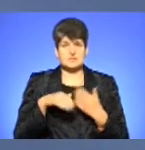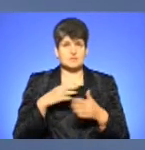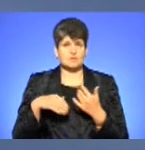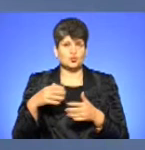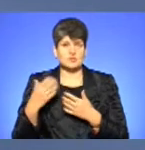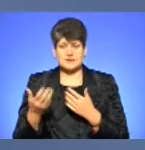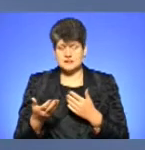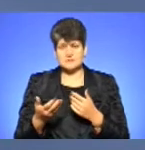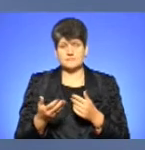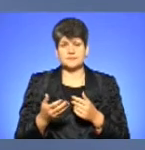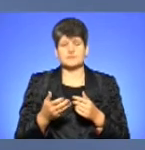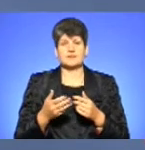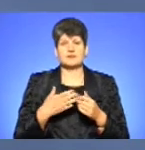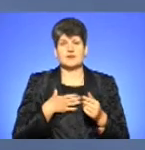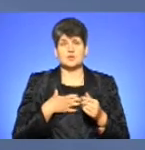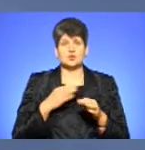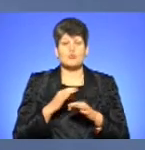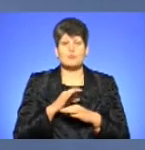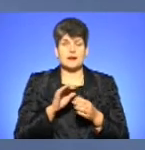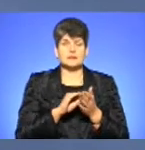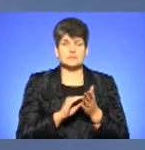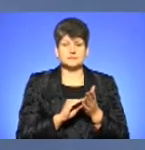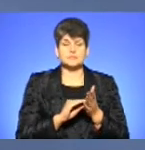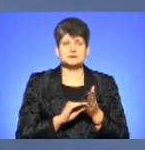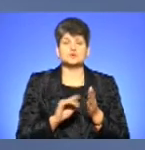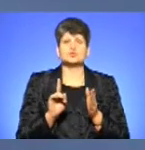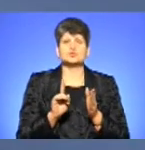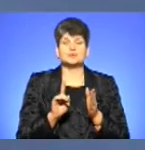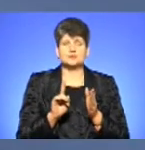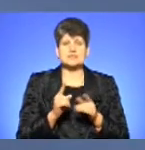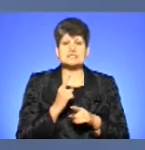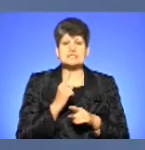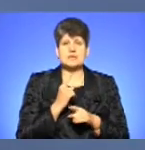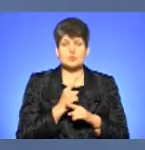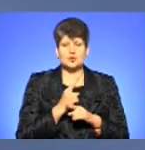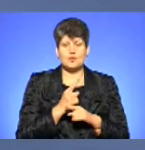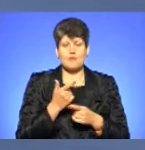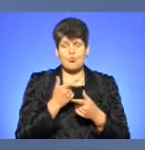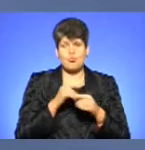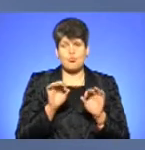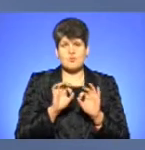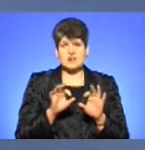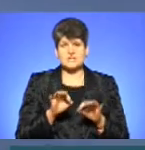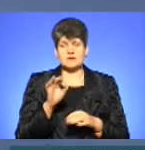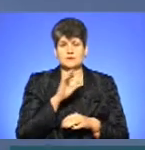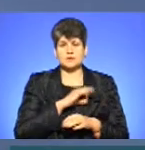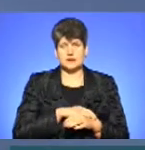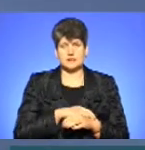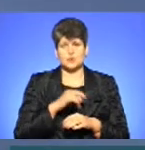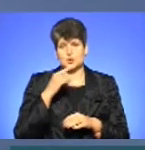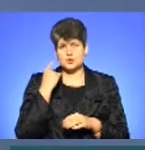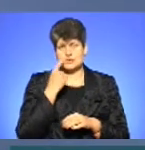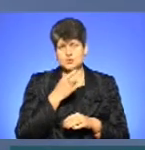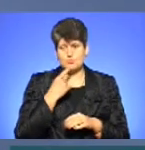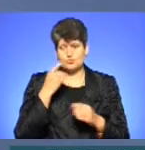в нашому проєкті сказано про те, що заборонити публічне використання російськомовного